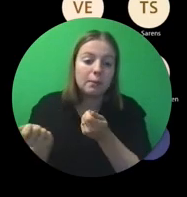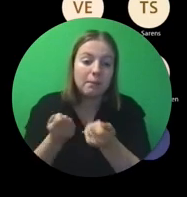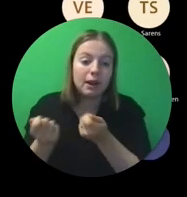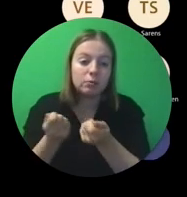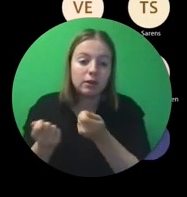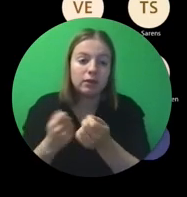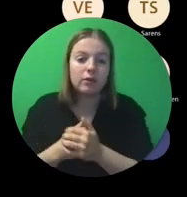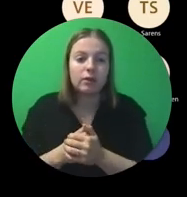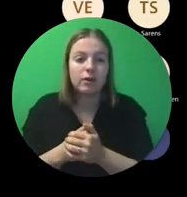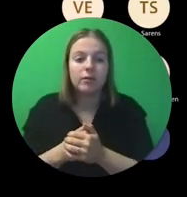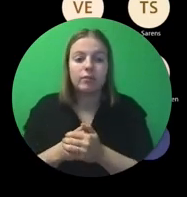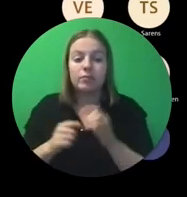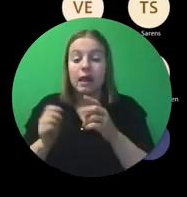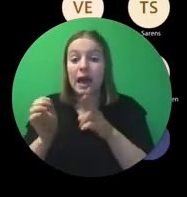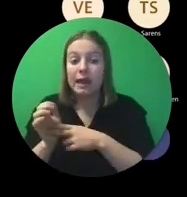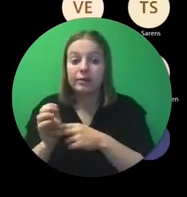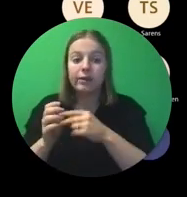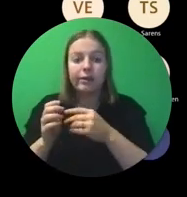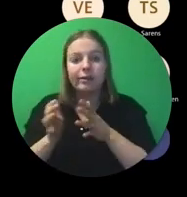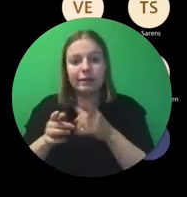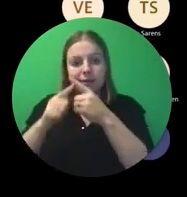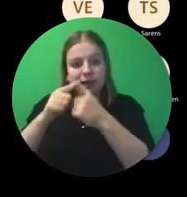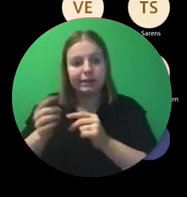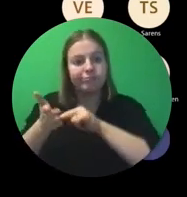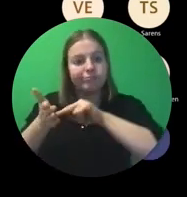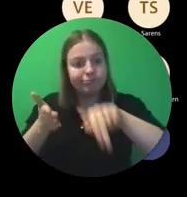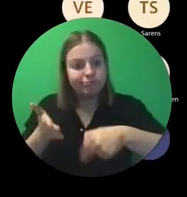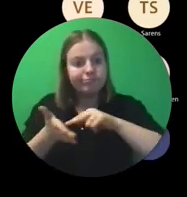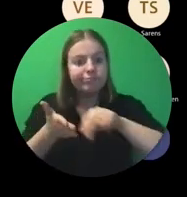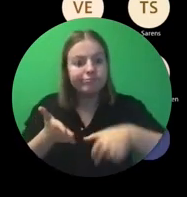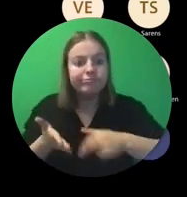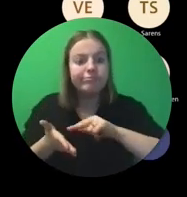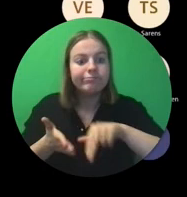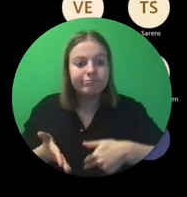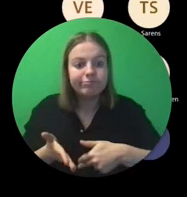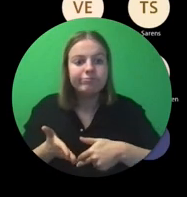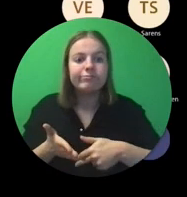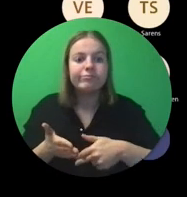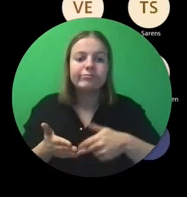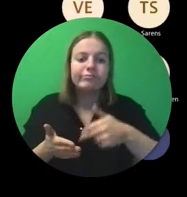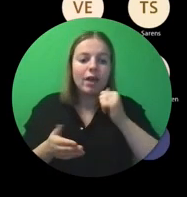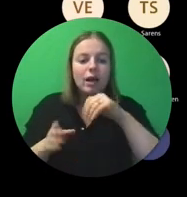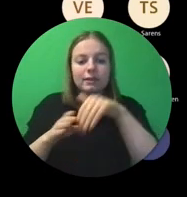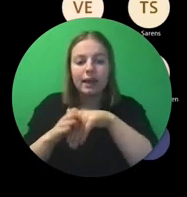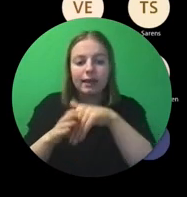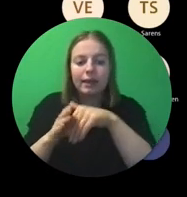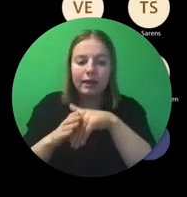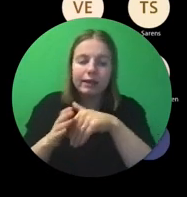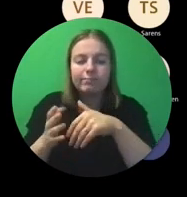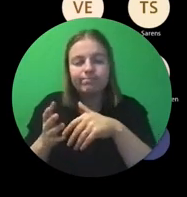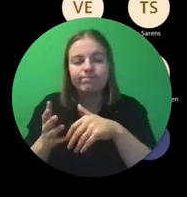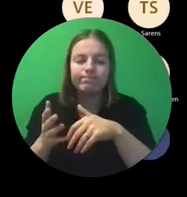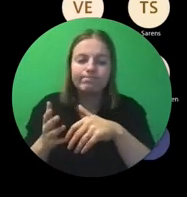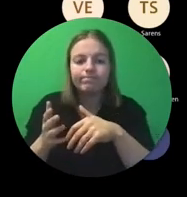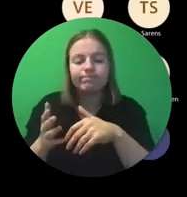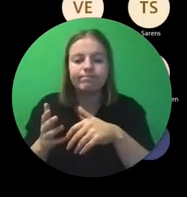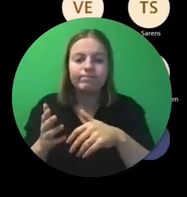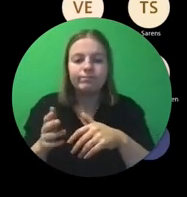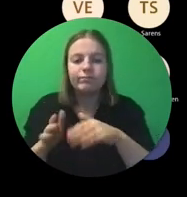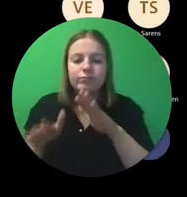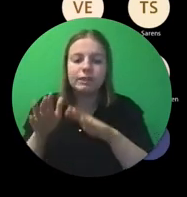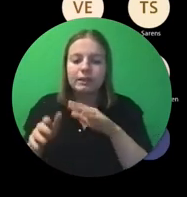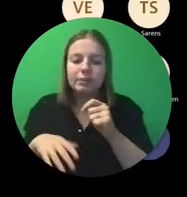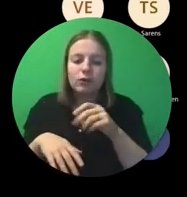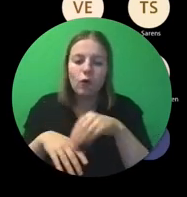Dus echt een gehandtekende deelnemerslijst is daar, in het geval van jullie interne projectwerking met uw partners,